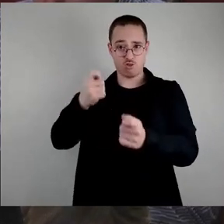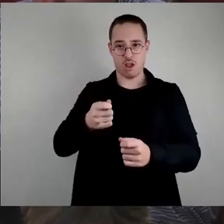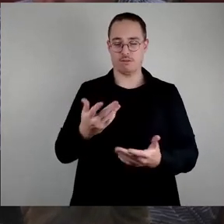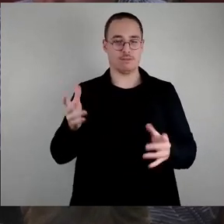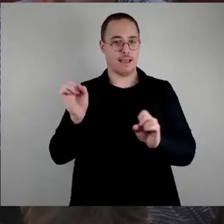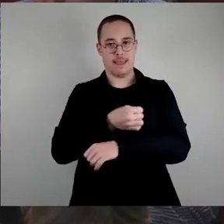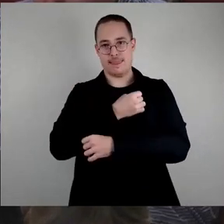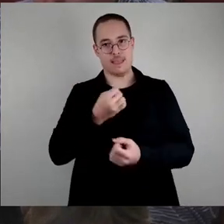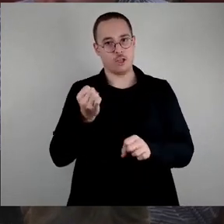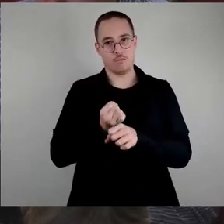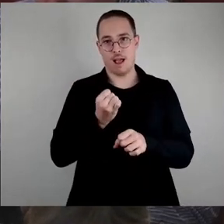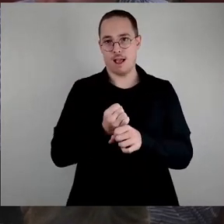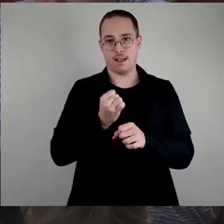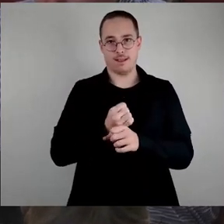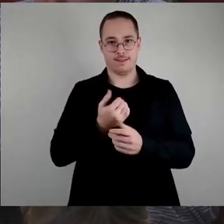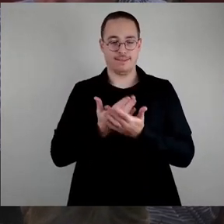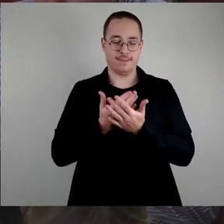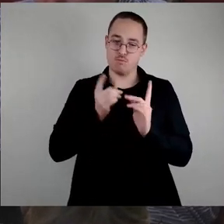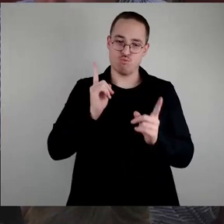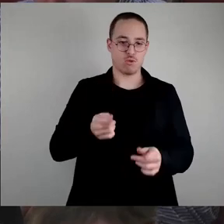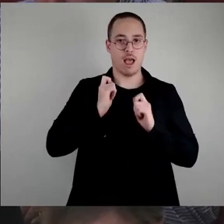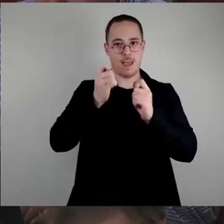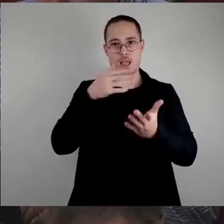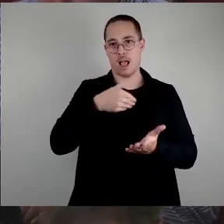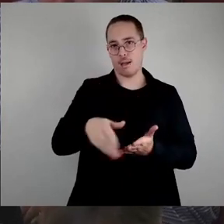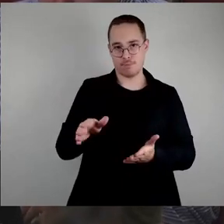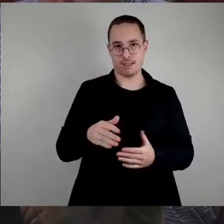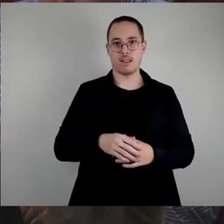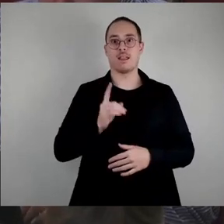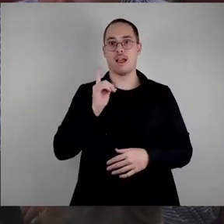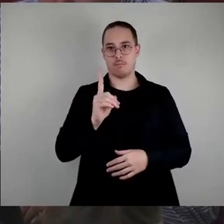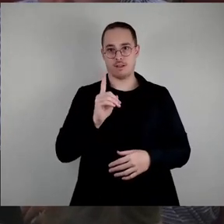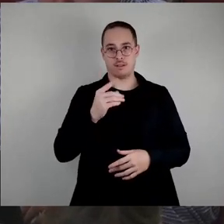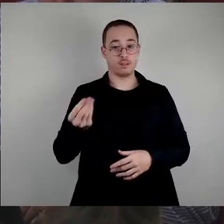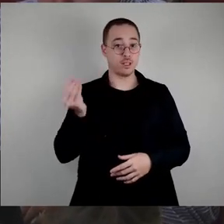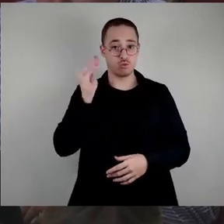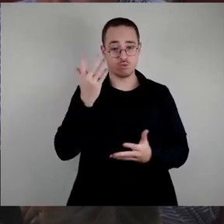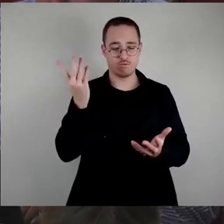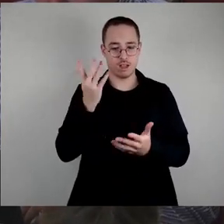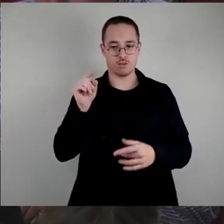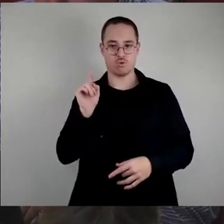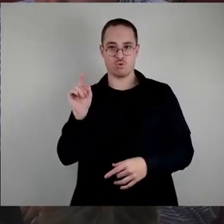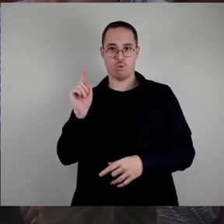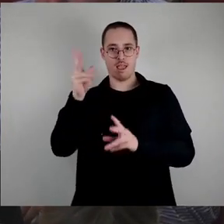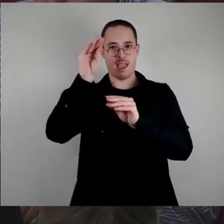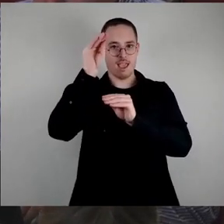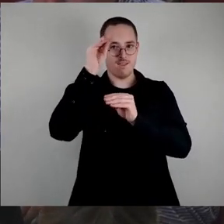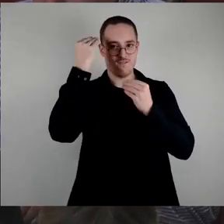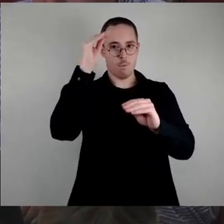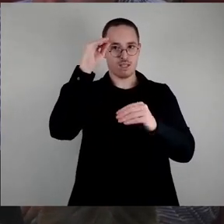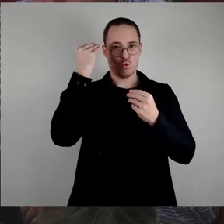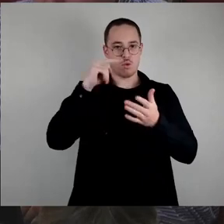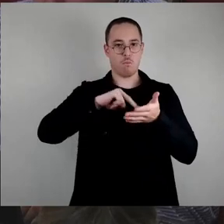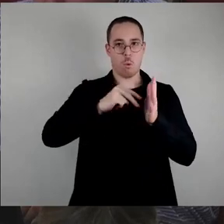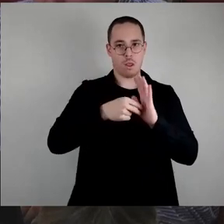ablehnen. Und im Übrigen hat, glaube ich, niemand von uns festgestellt, dass die Informationspolitik jedenfalls in den letzten Monaten, die